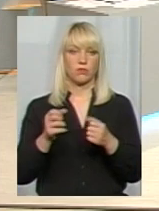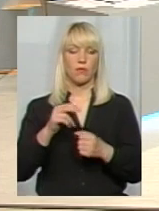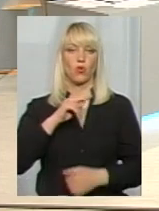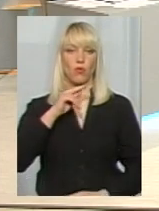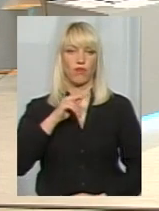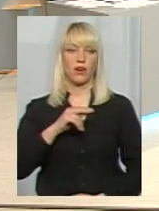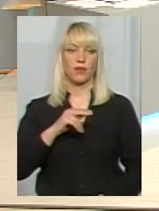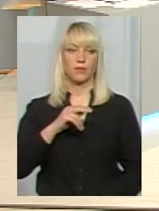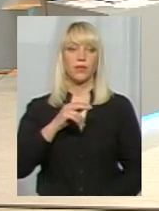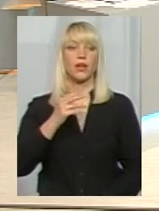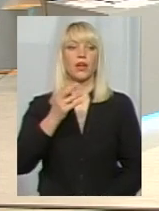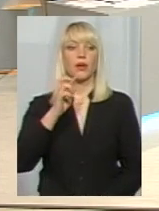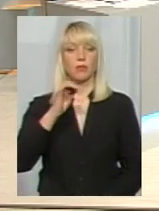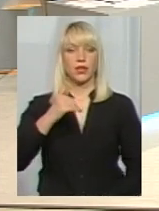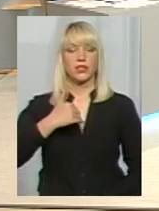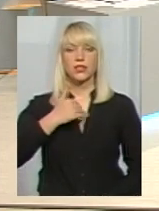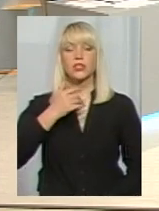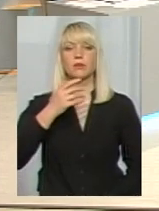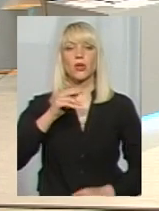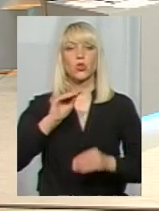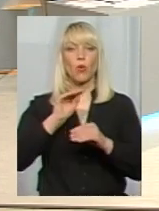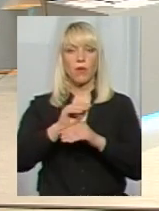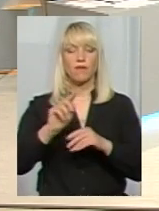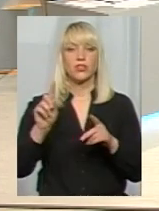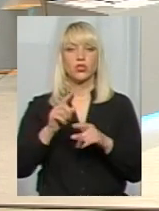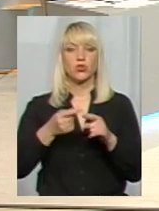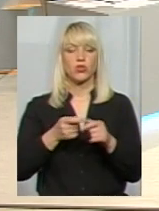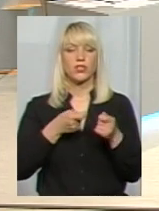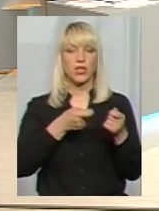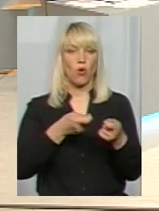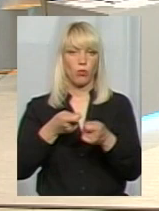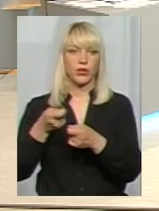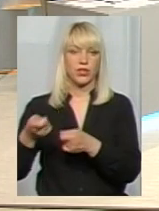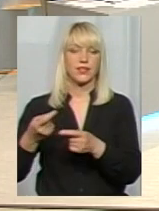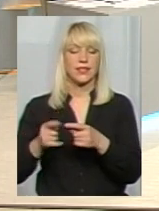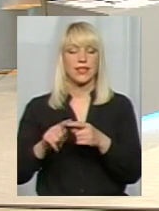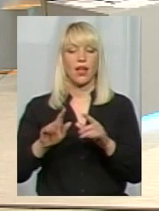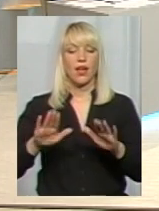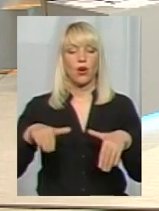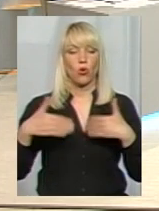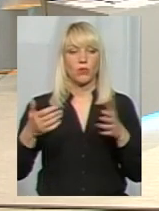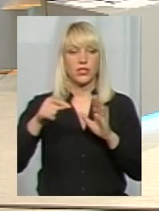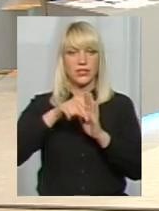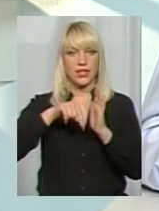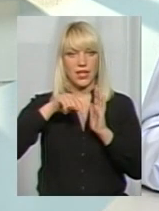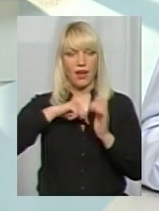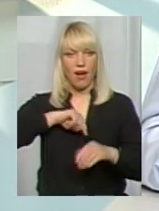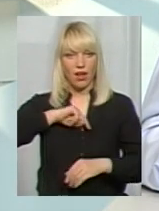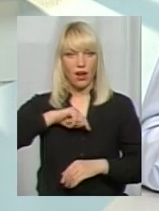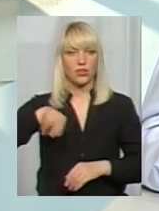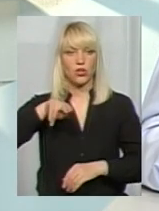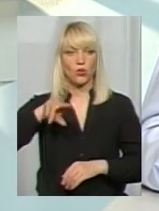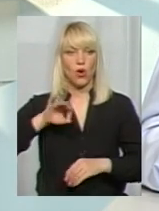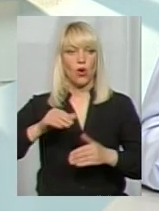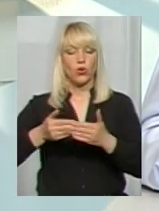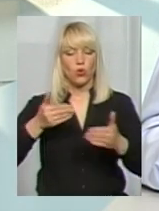Можна і хотілося б додати, оці об'їзди, як ми сказали, носять рекомендаційний характер, але до початку